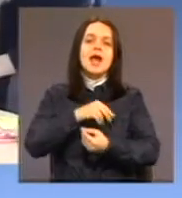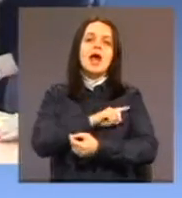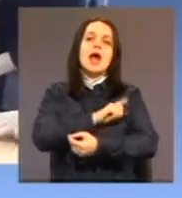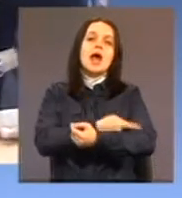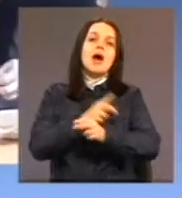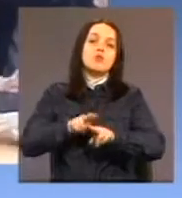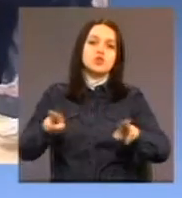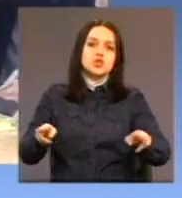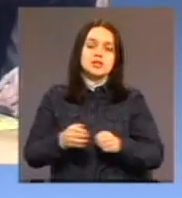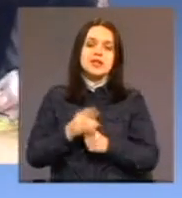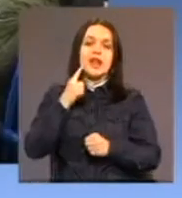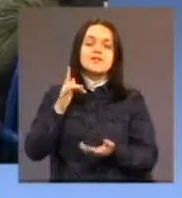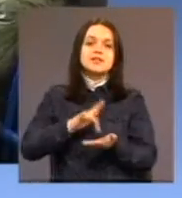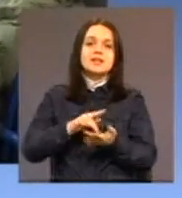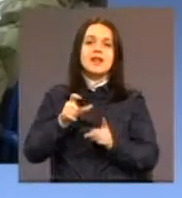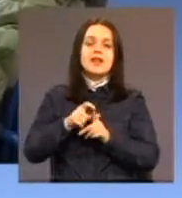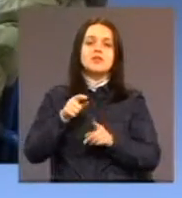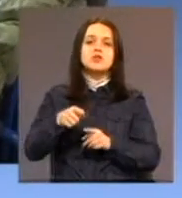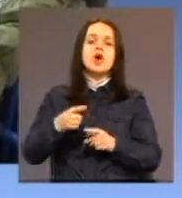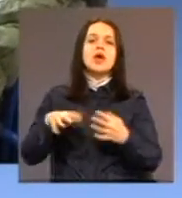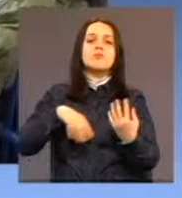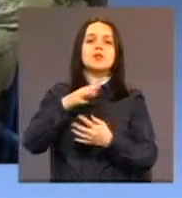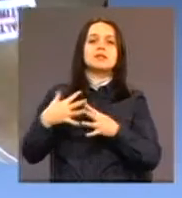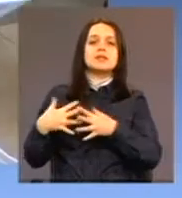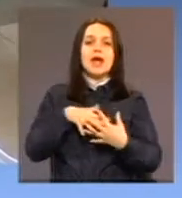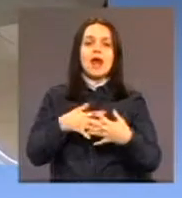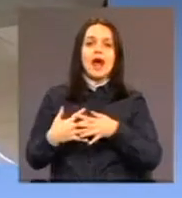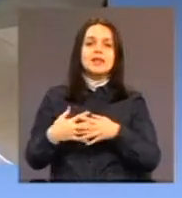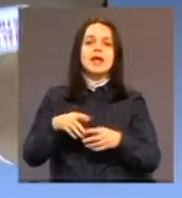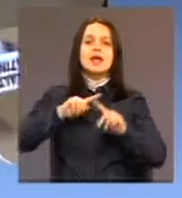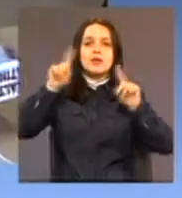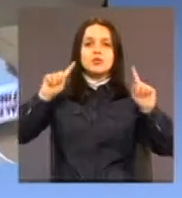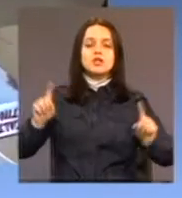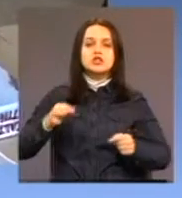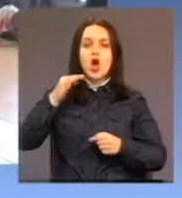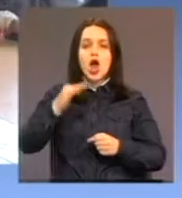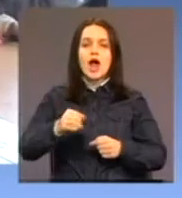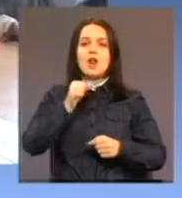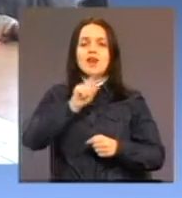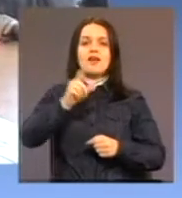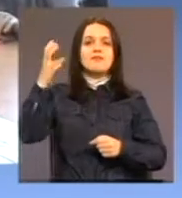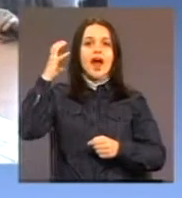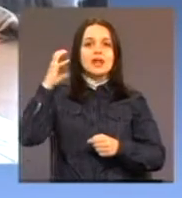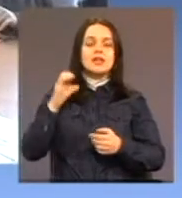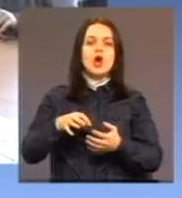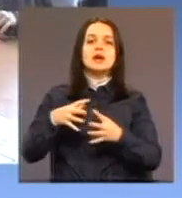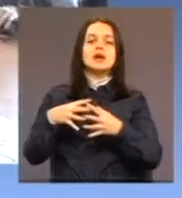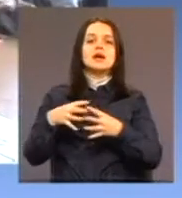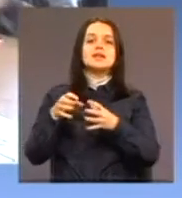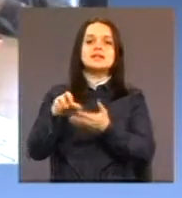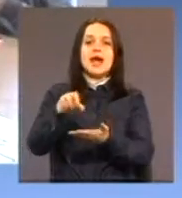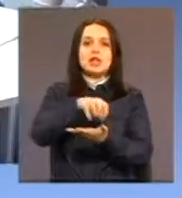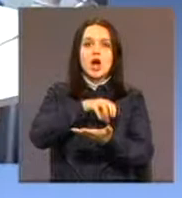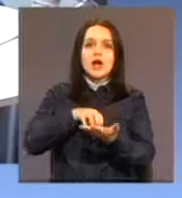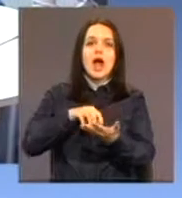centar u Derventi rezultat je multisektoralne saradnje republičkog, lokalnog i nevladinog sektora i mogao bi da posluži kao primjer